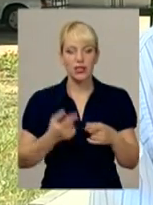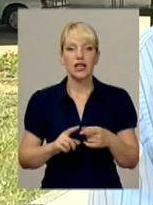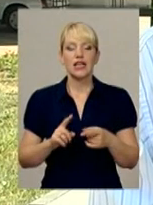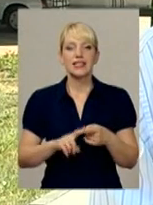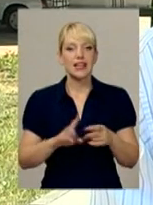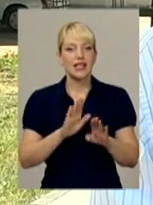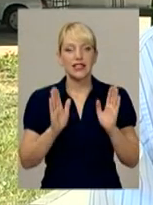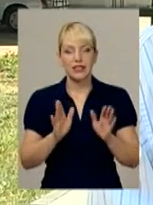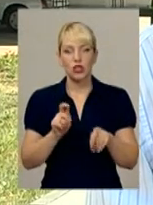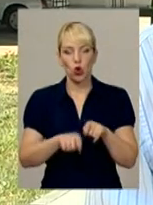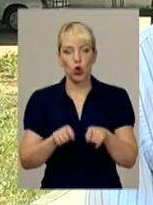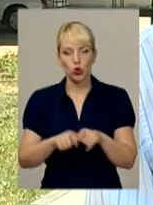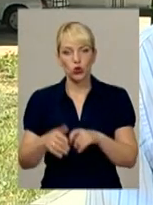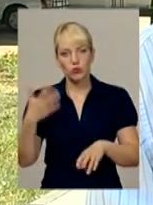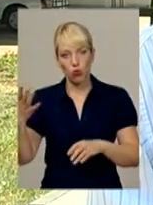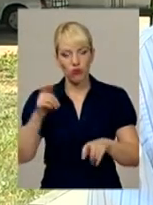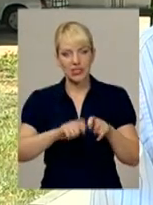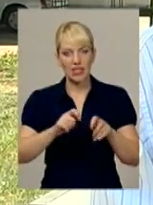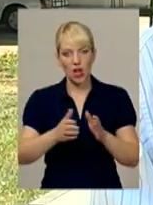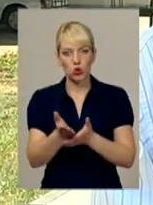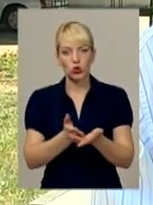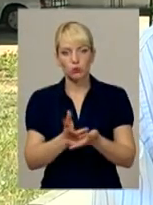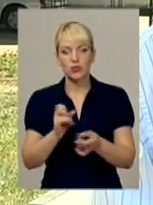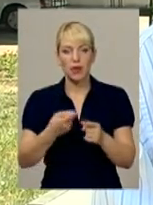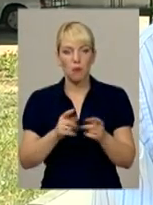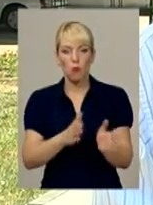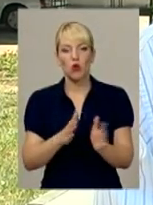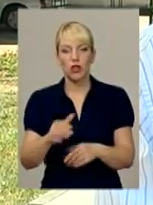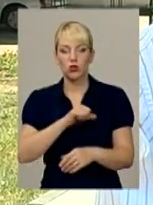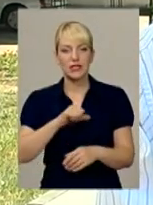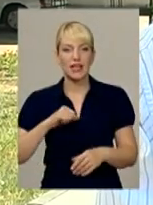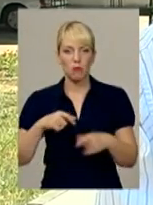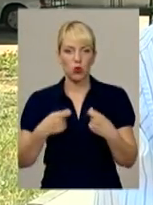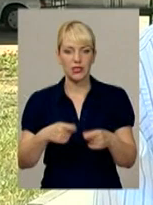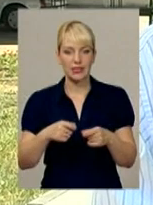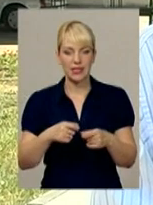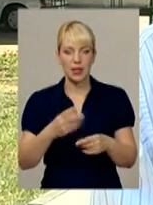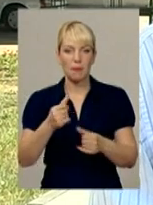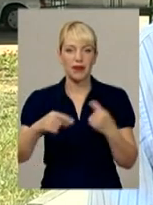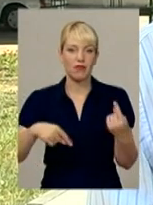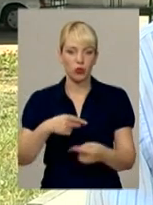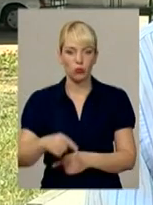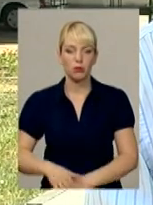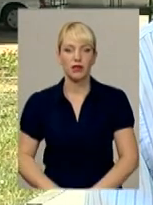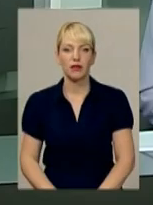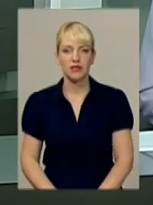контроль з боку фіскальної служби, це і порядок саморганізації приватного підприємця.